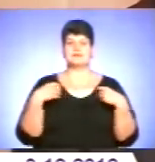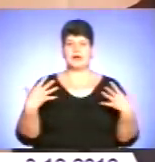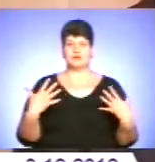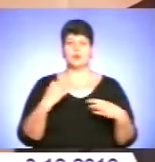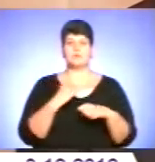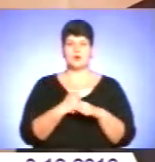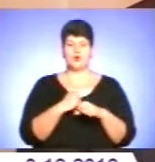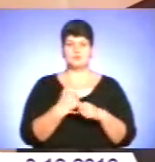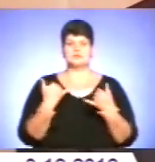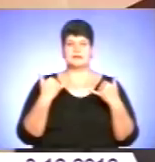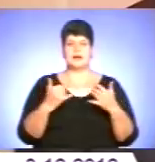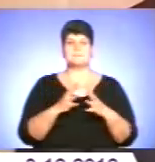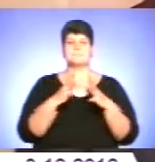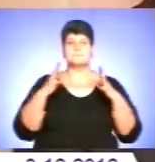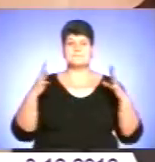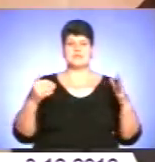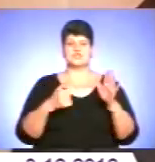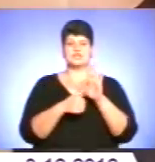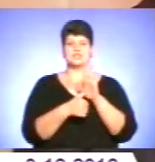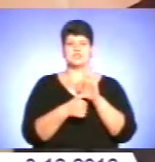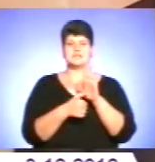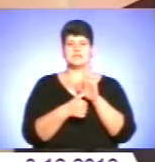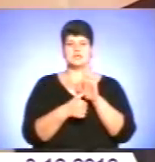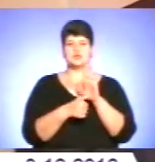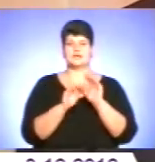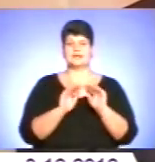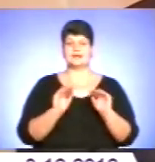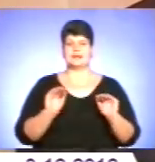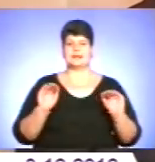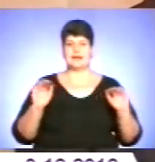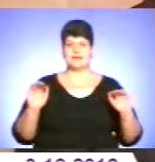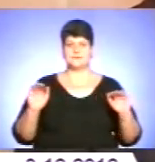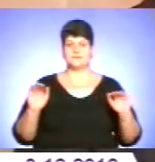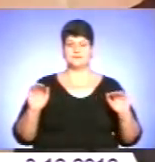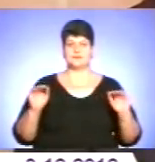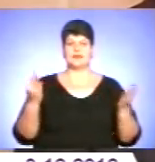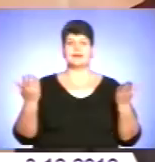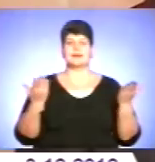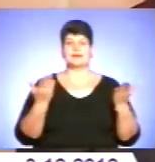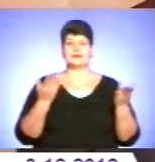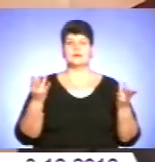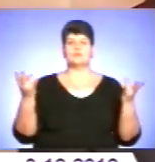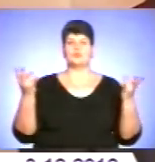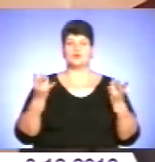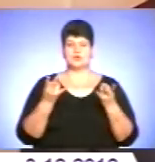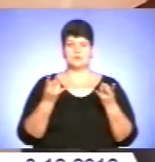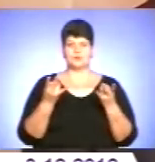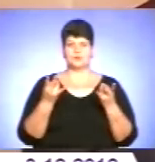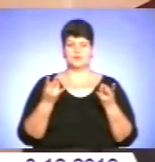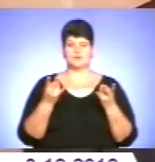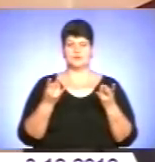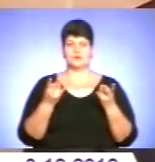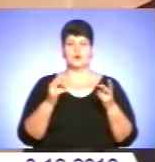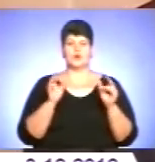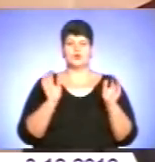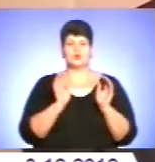більше 600 дітей, які потребують певного догляду,